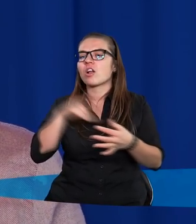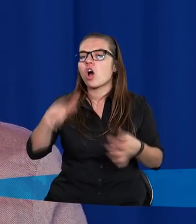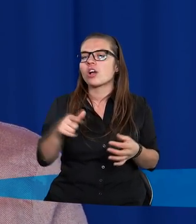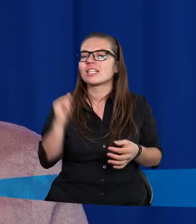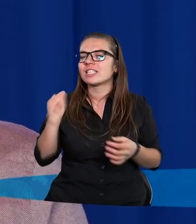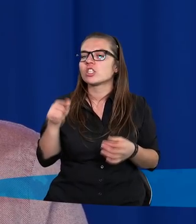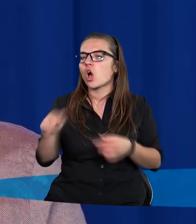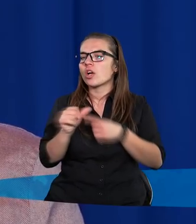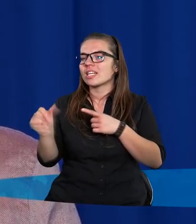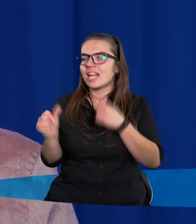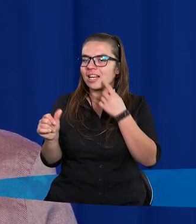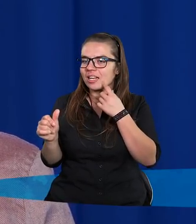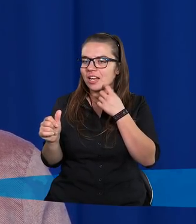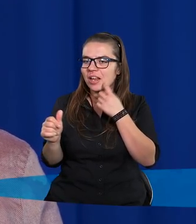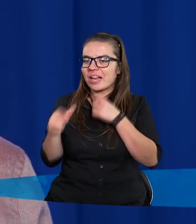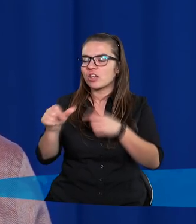to jest